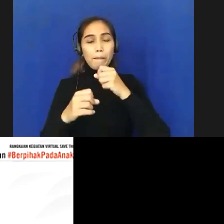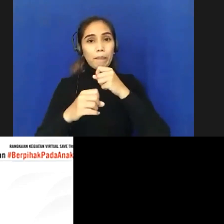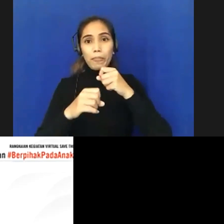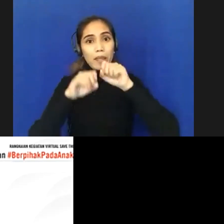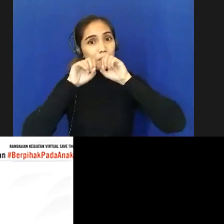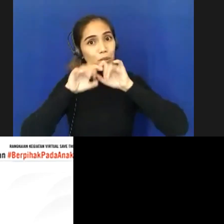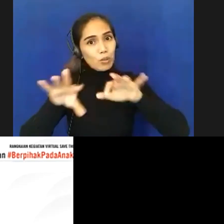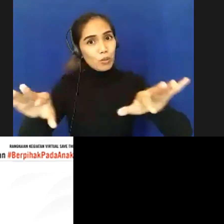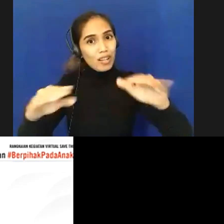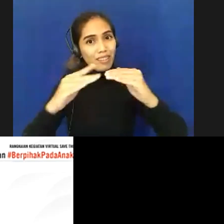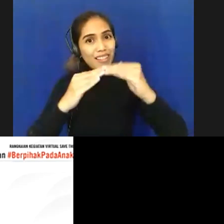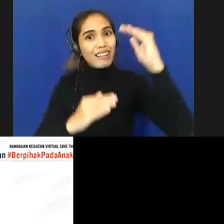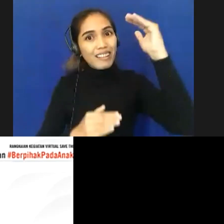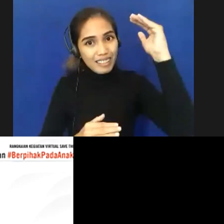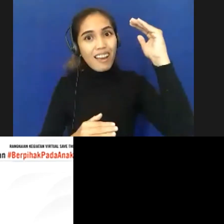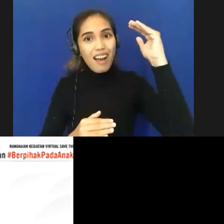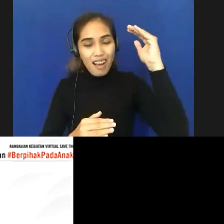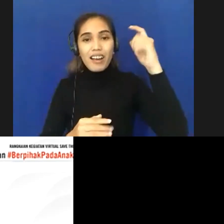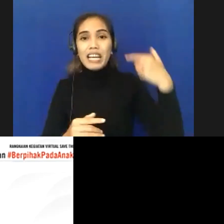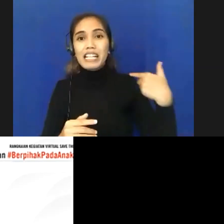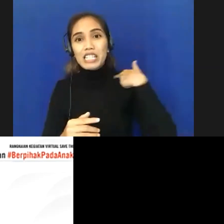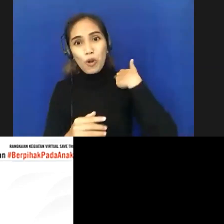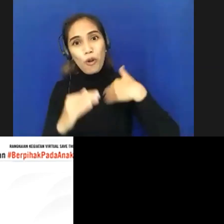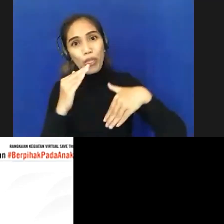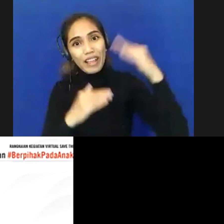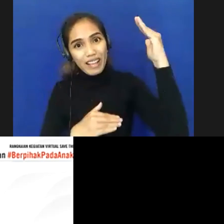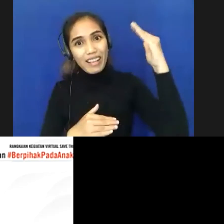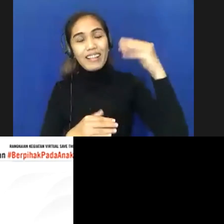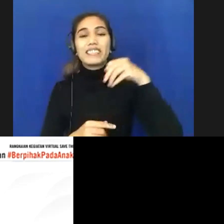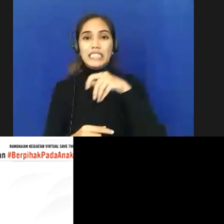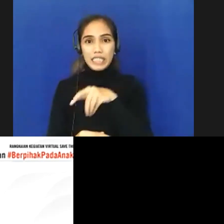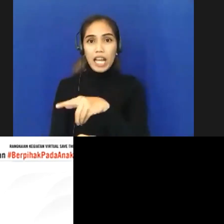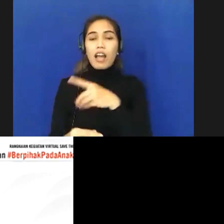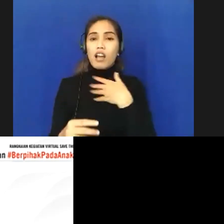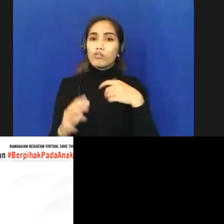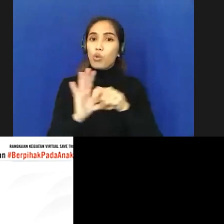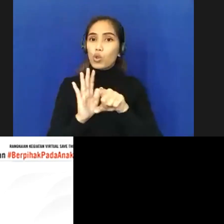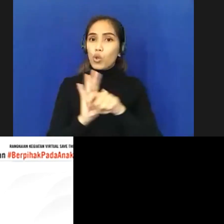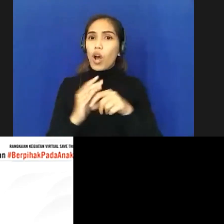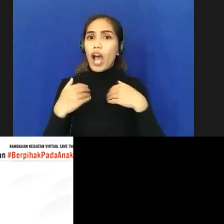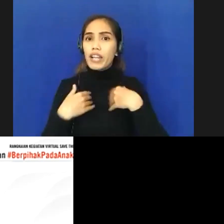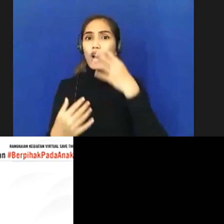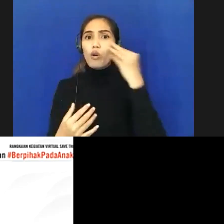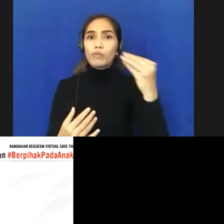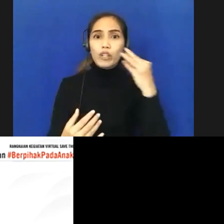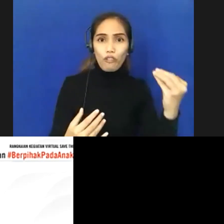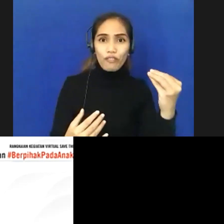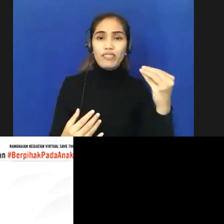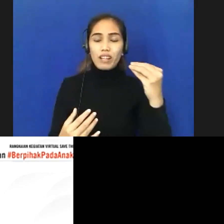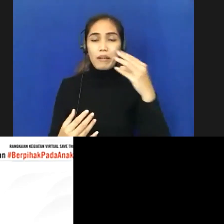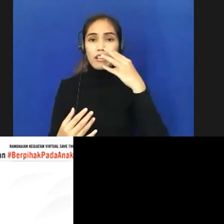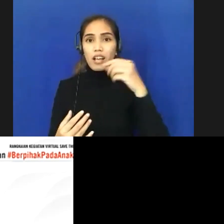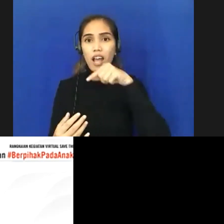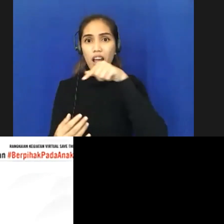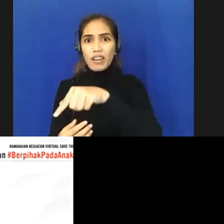kearifan para perangkat desa contoh Pak ada di beberapa desa juga yang positif yang kami tidak karantina